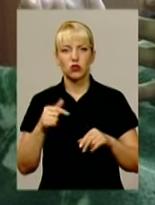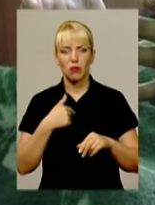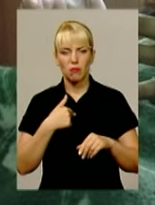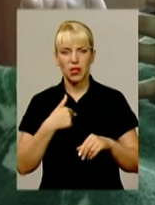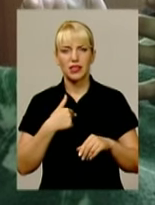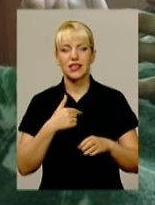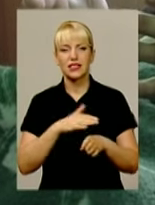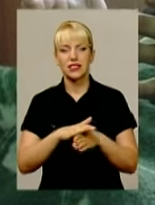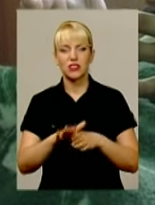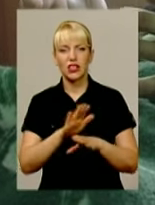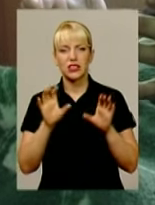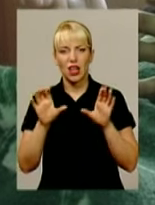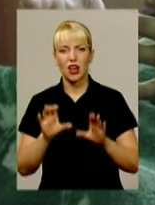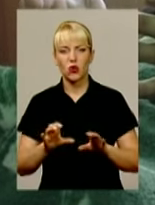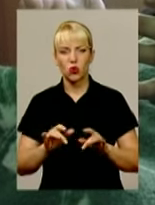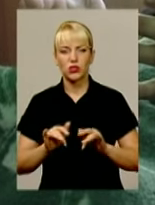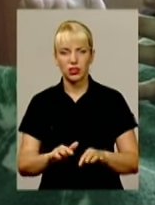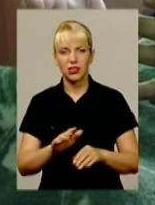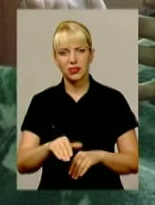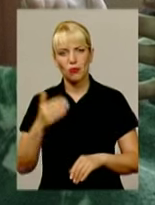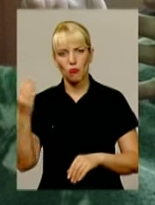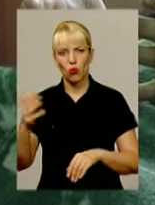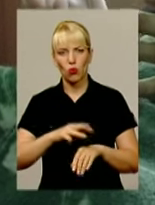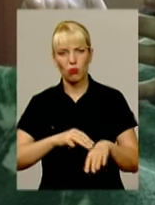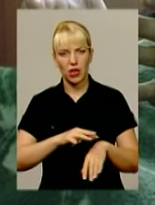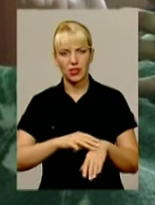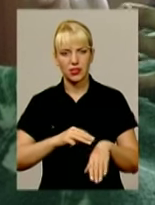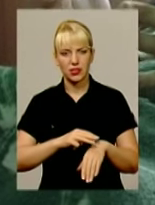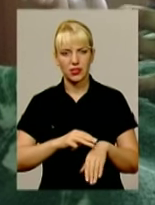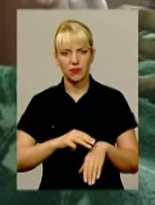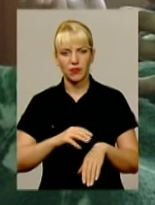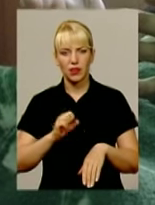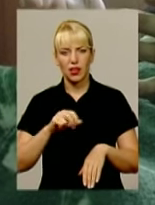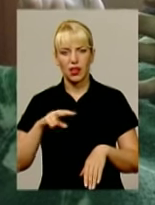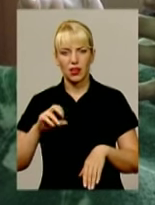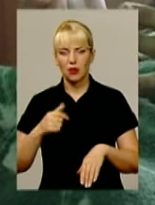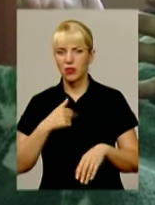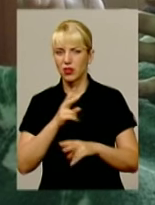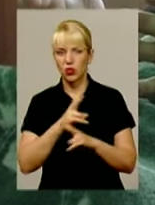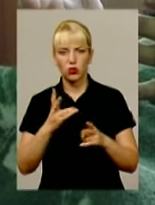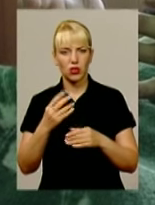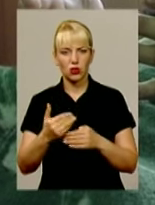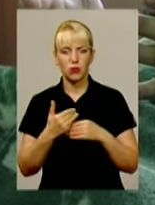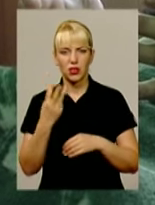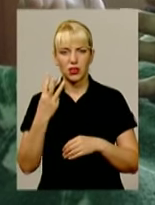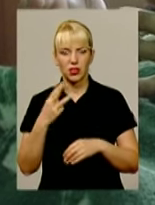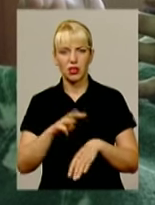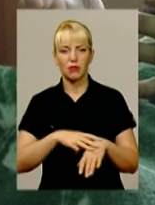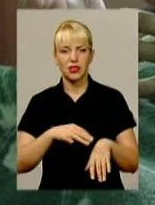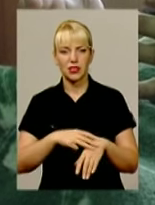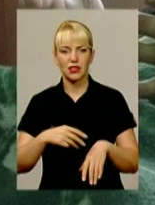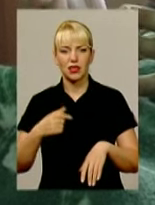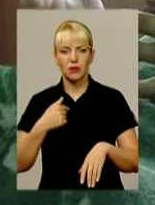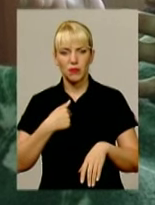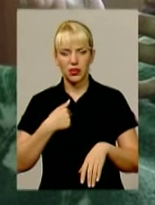незаконні дії з боку працівників міліції. Але мені ніхто не допоміг і троє міліціянтів на